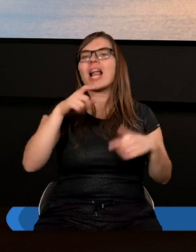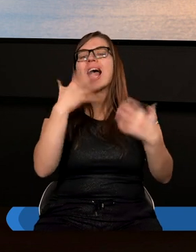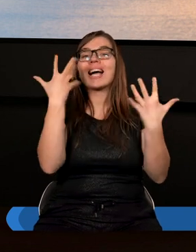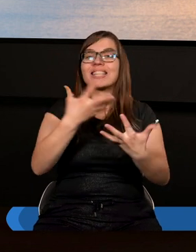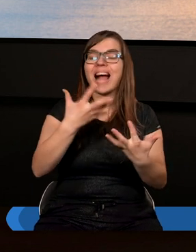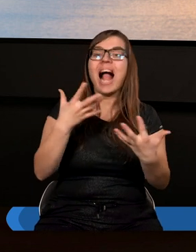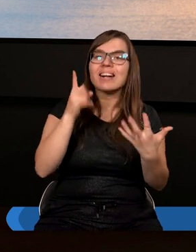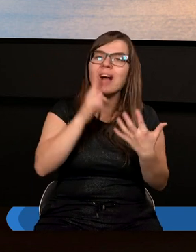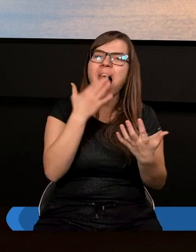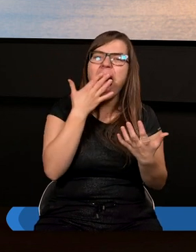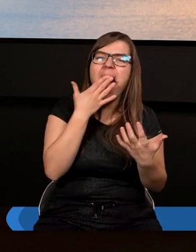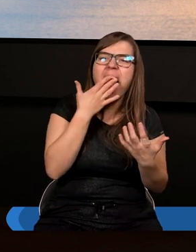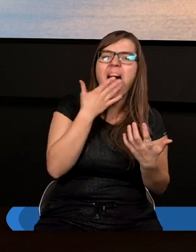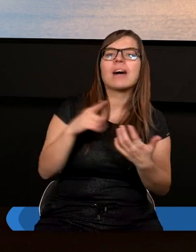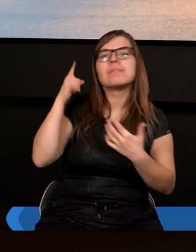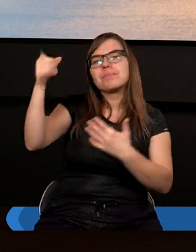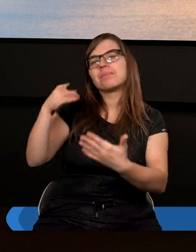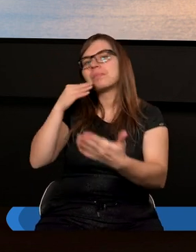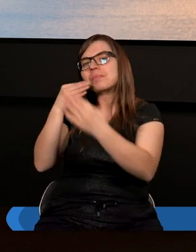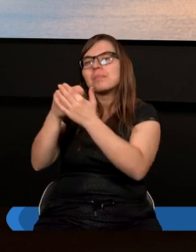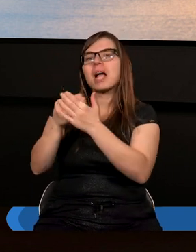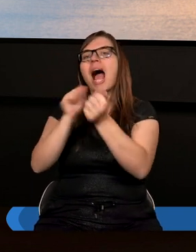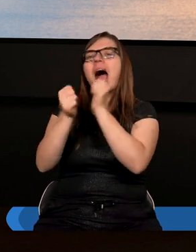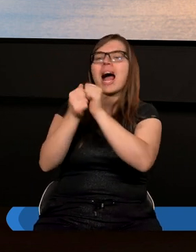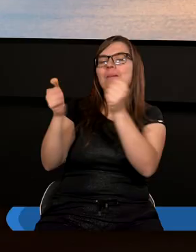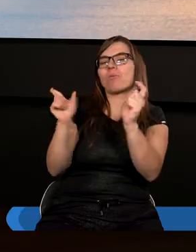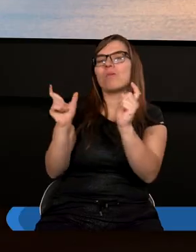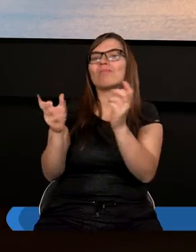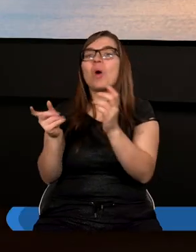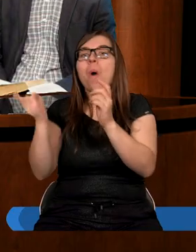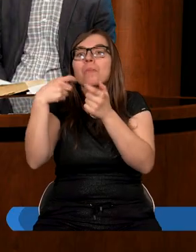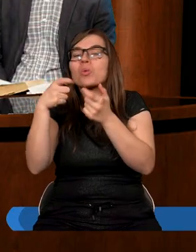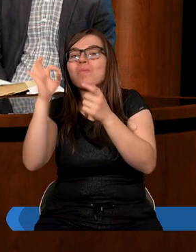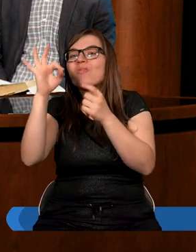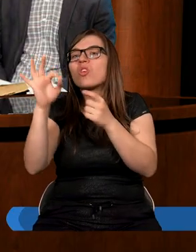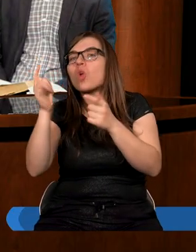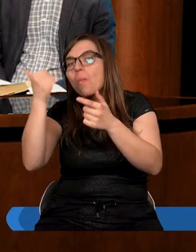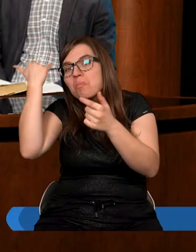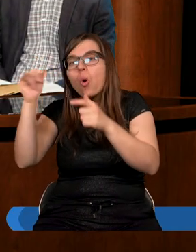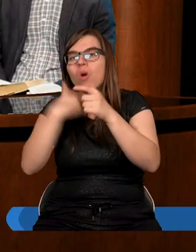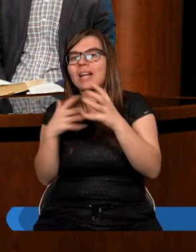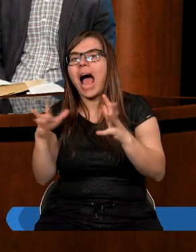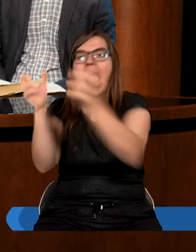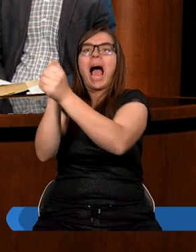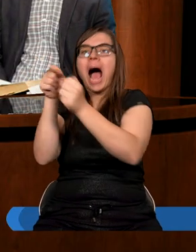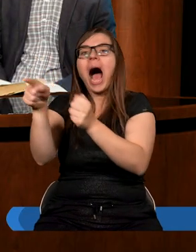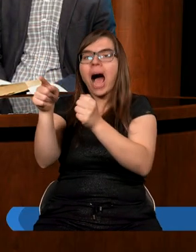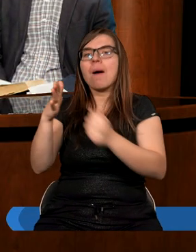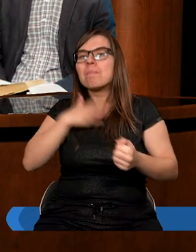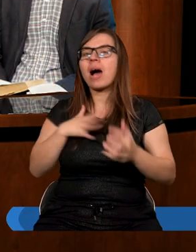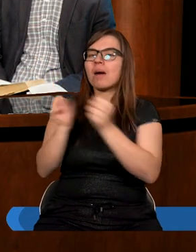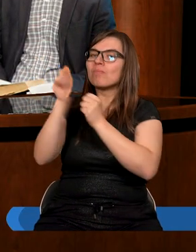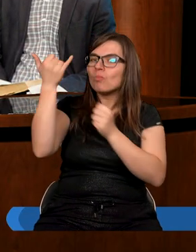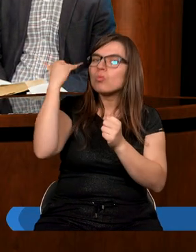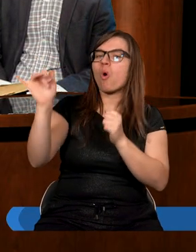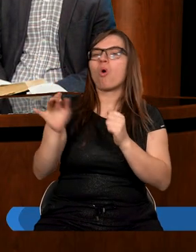przyłapać Jezusa czy spowodować jakiś błąd w jego życiu, on zachowywał właśnie taką świętą